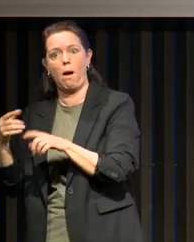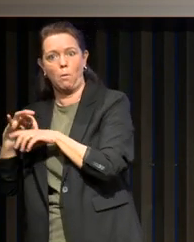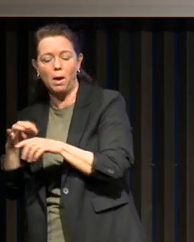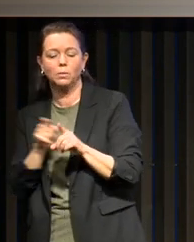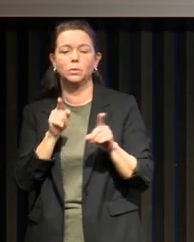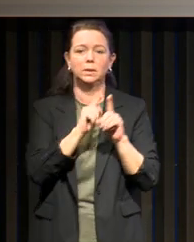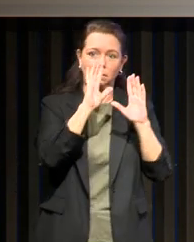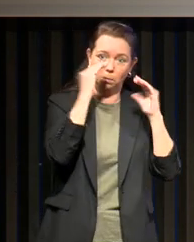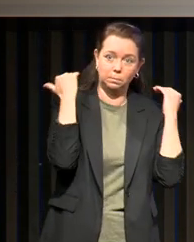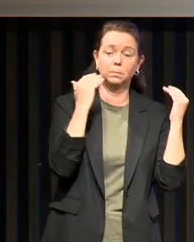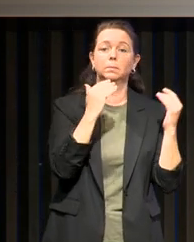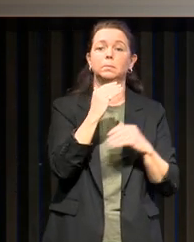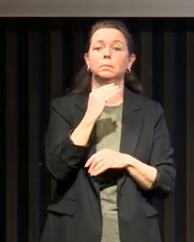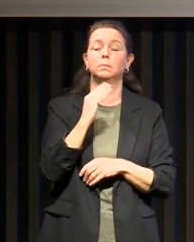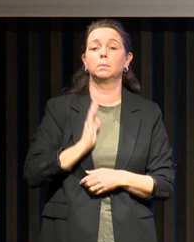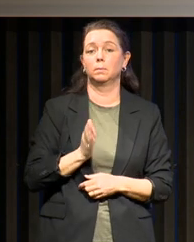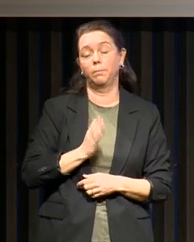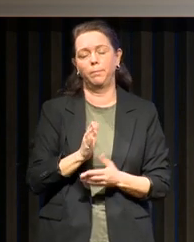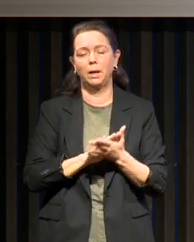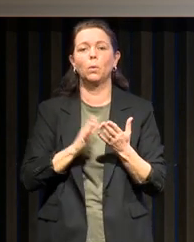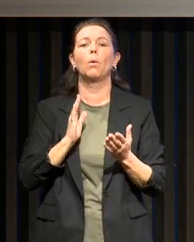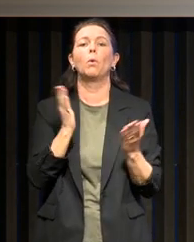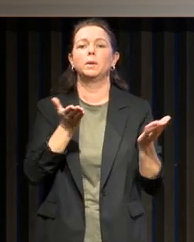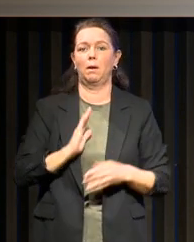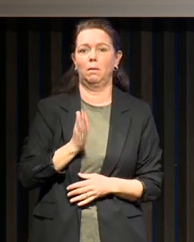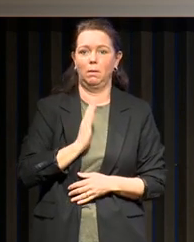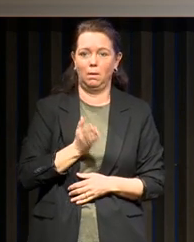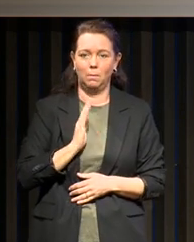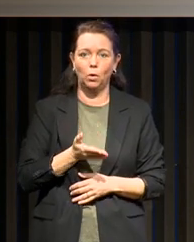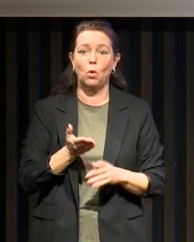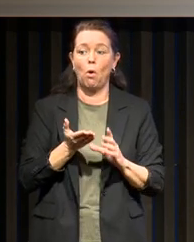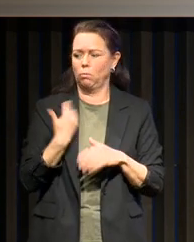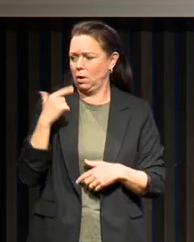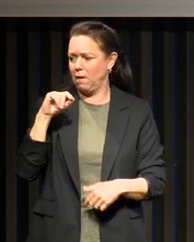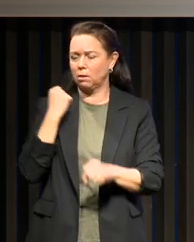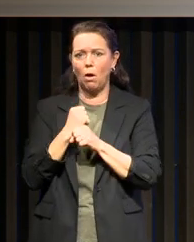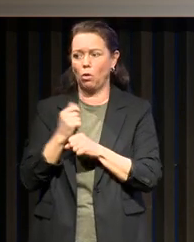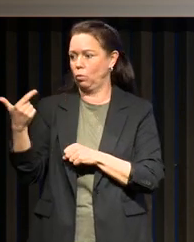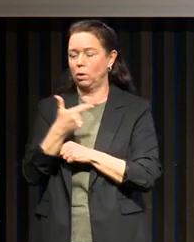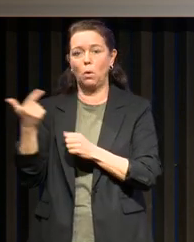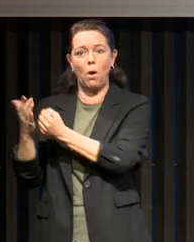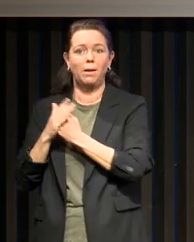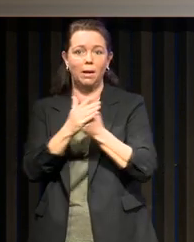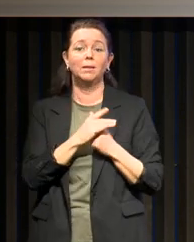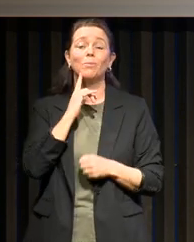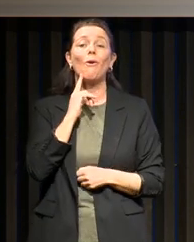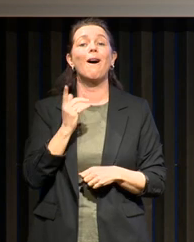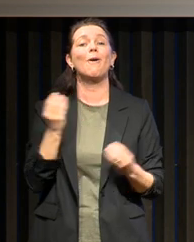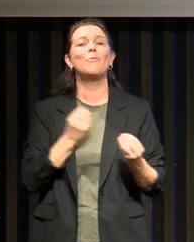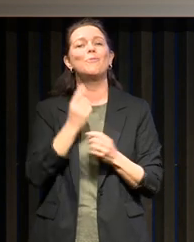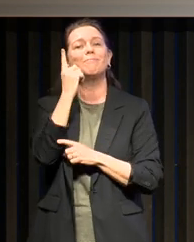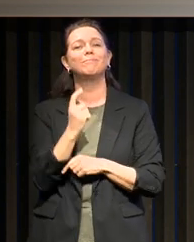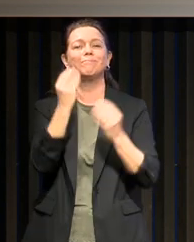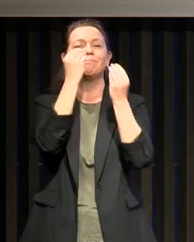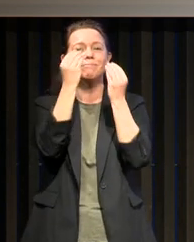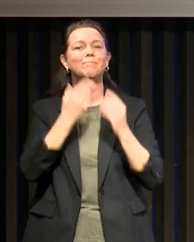Bordeaux dans ma formation à l'université de Bordeaux depuis plus de 20 ans puisque j'ai commencé mes études de médecine à Bordeaux et la